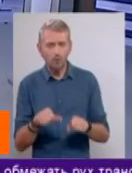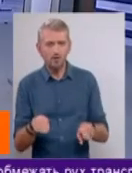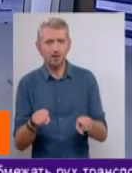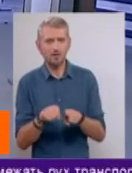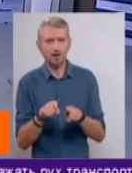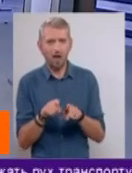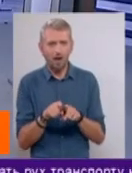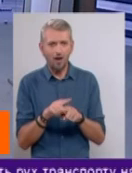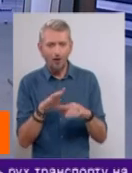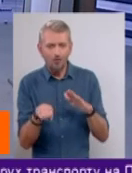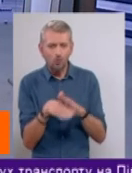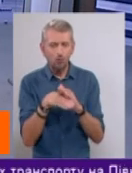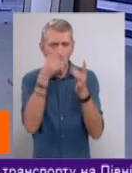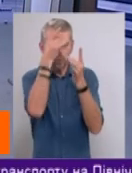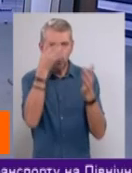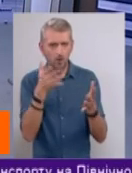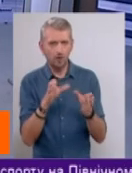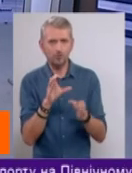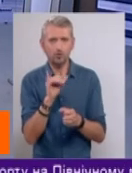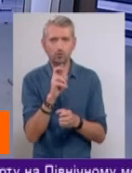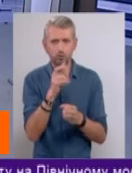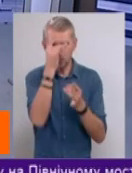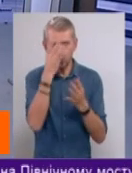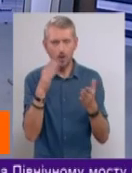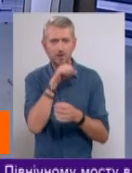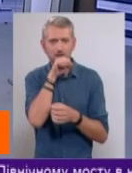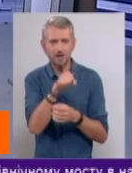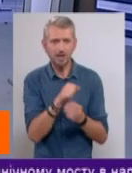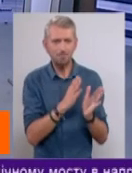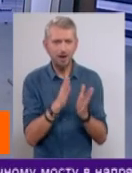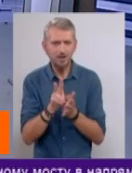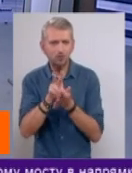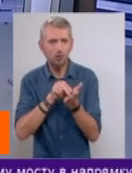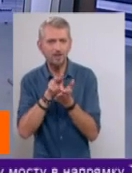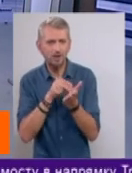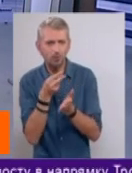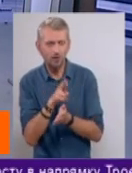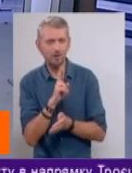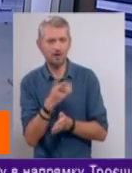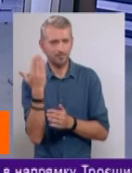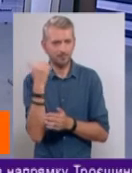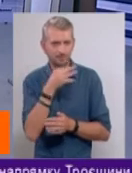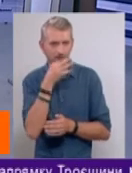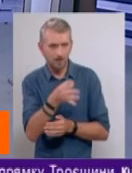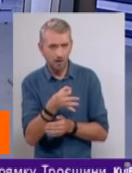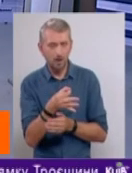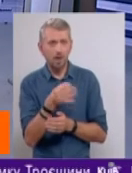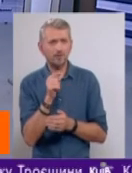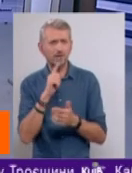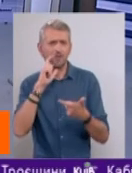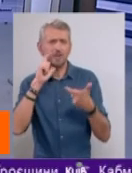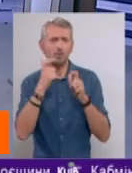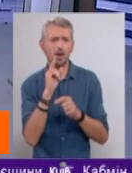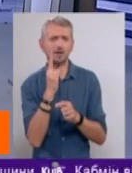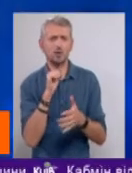субкультура, яка завдяки механізму наслідування, як вище казалося, відволікає